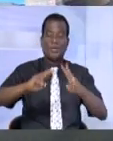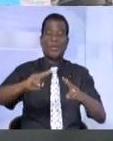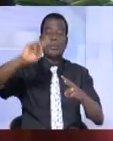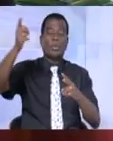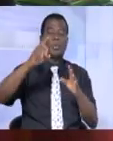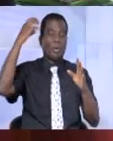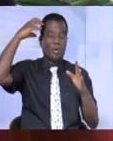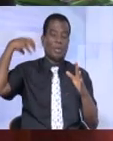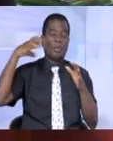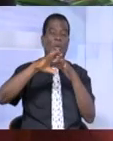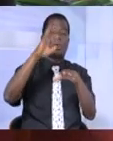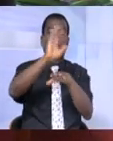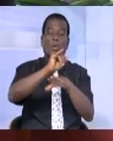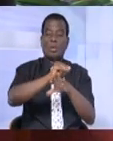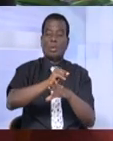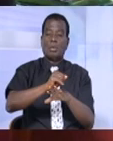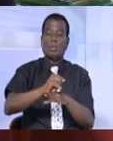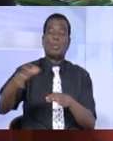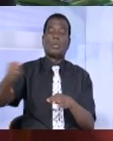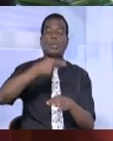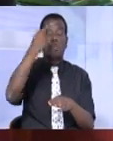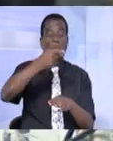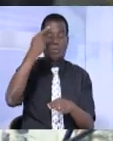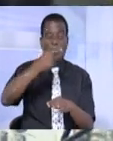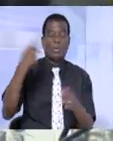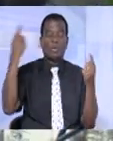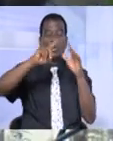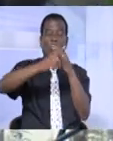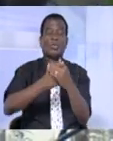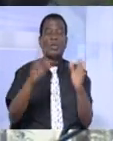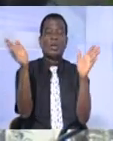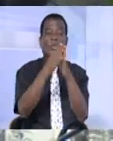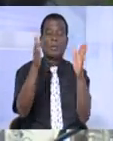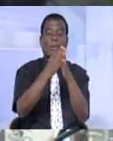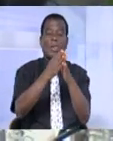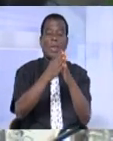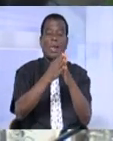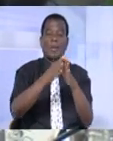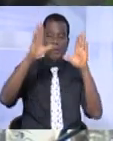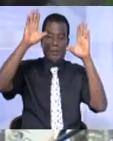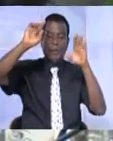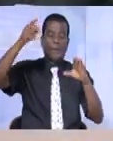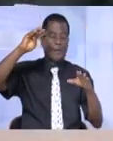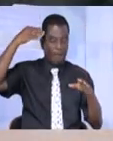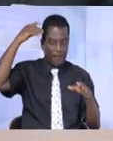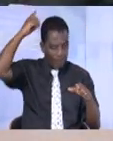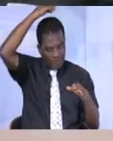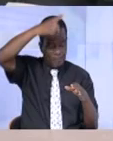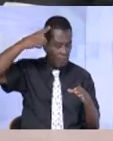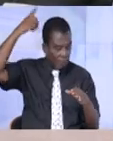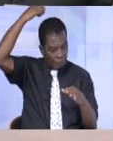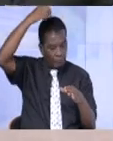capitale de la Côte d'Ivoire. Prenant la parole dès l'entame du conseil des ministres, le premier ministre Daniel